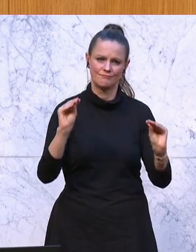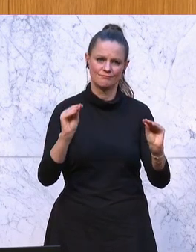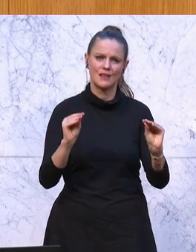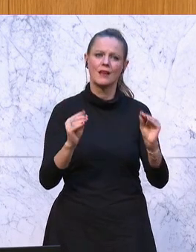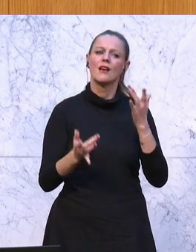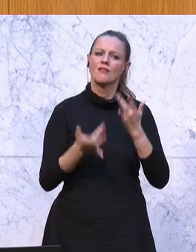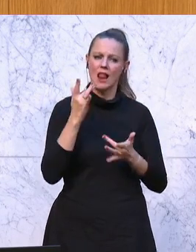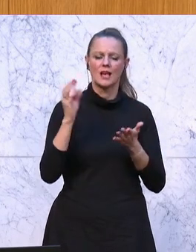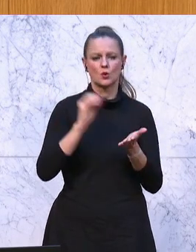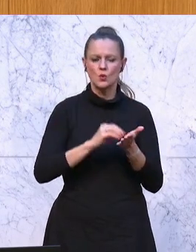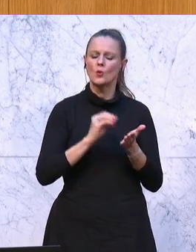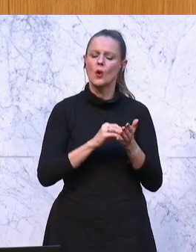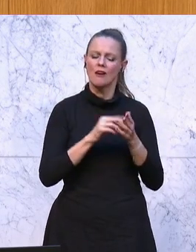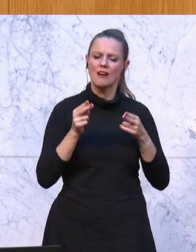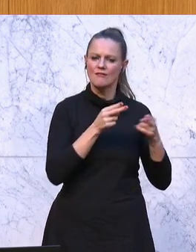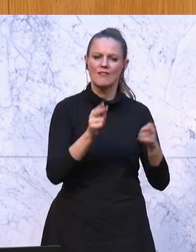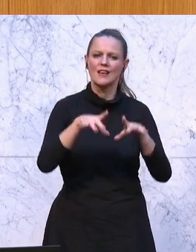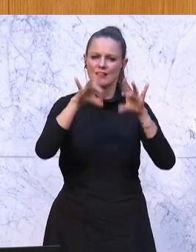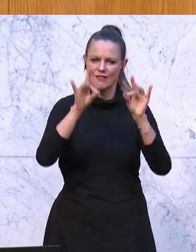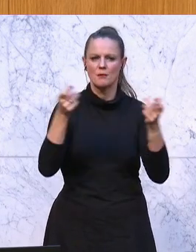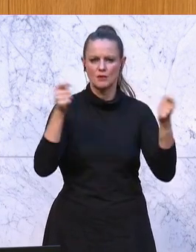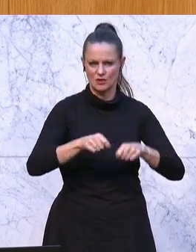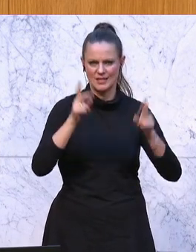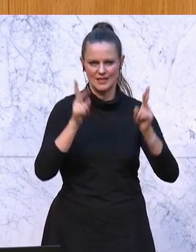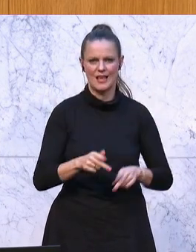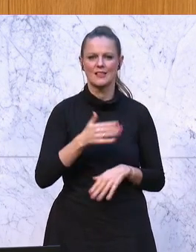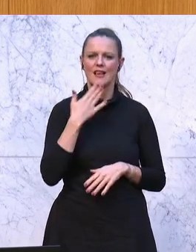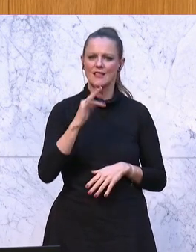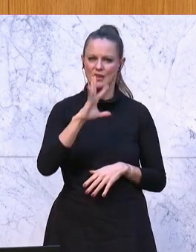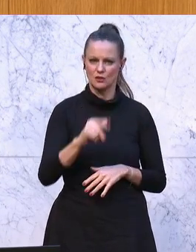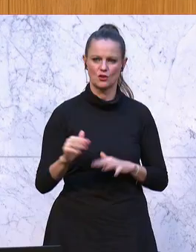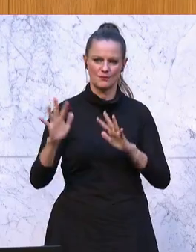noch einen Weg finden, das zu beschließen. Dankeschön. Dank.